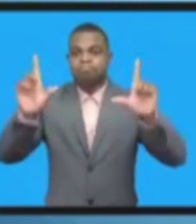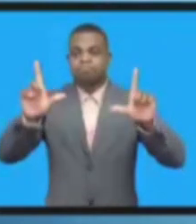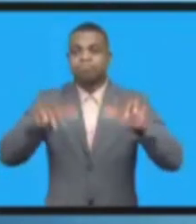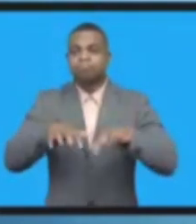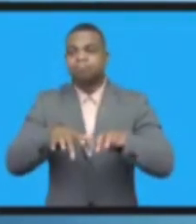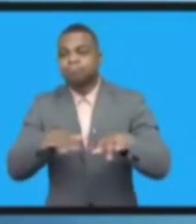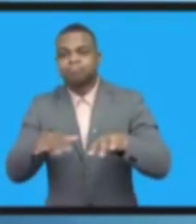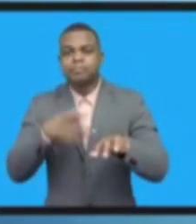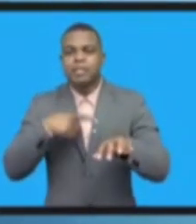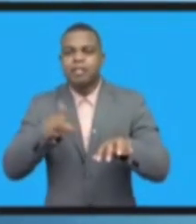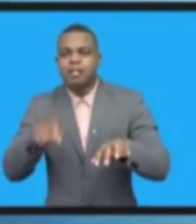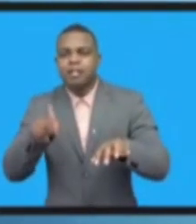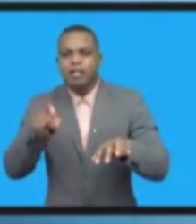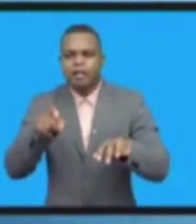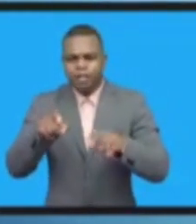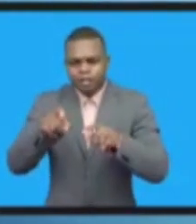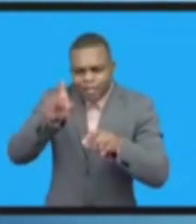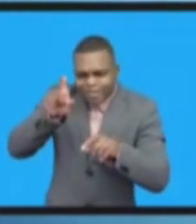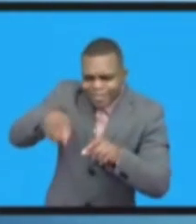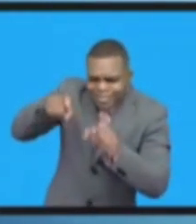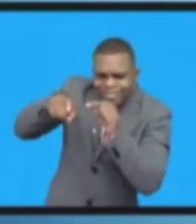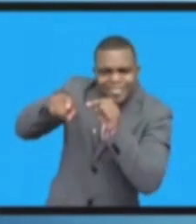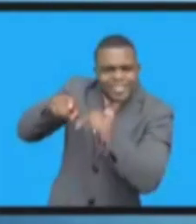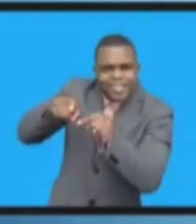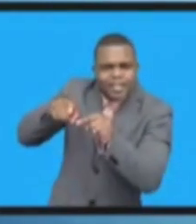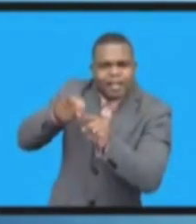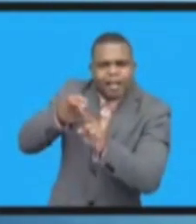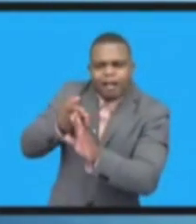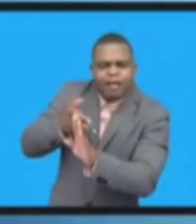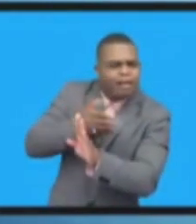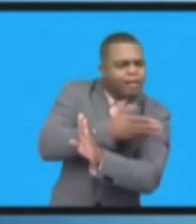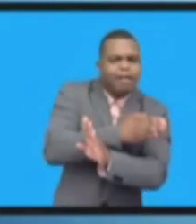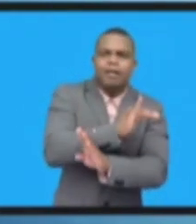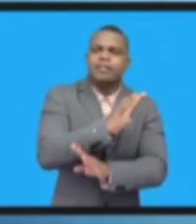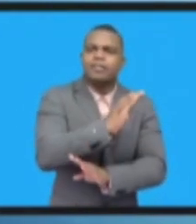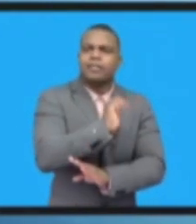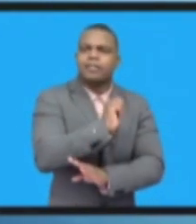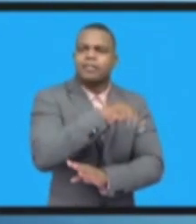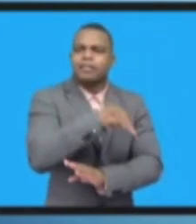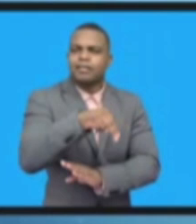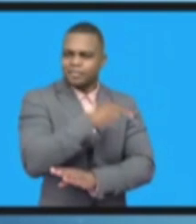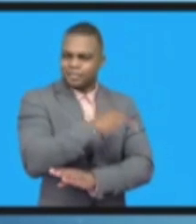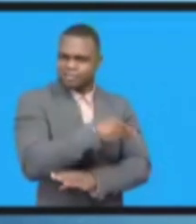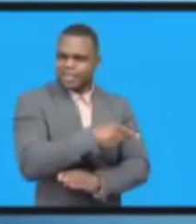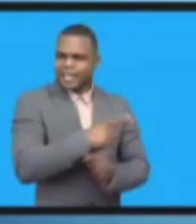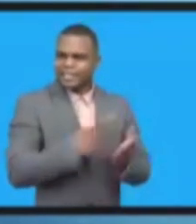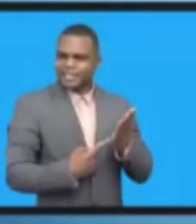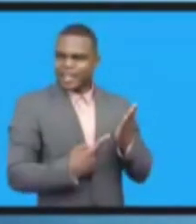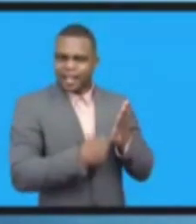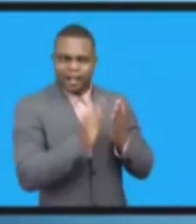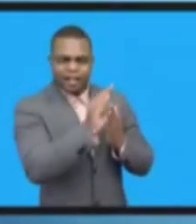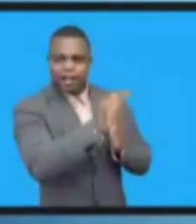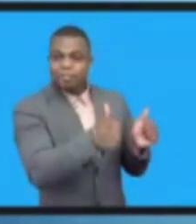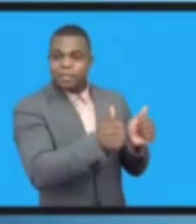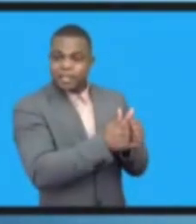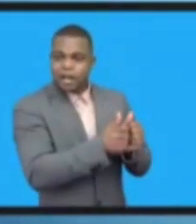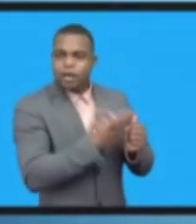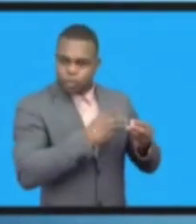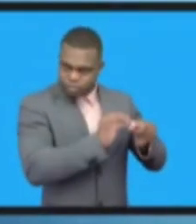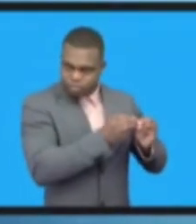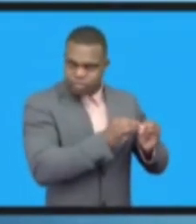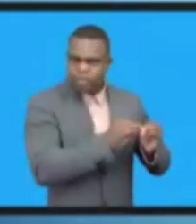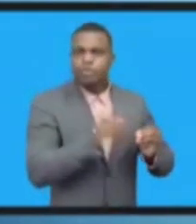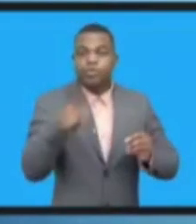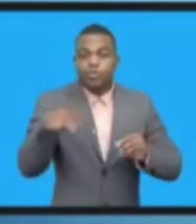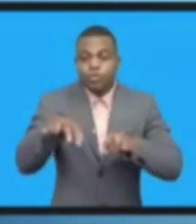вы касаетесь интернета, мы обеспечим это для вас. И как мы определим интернет?